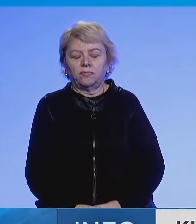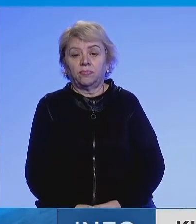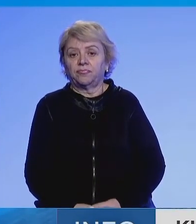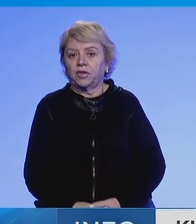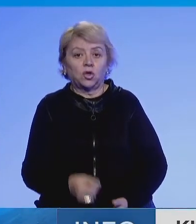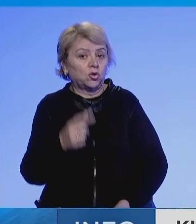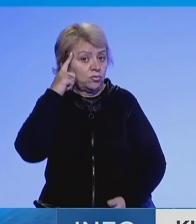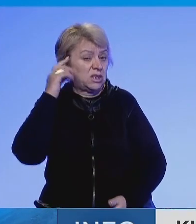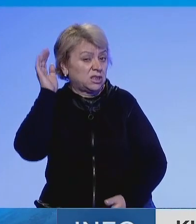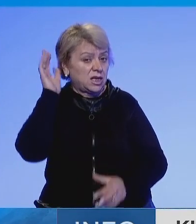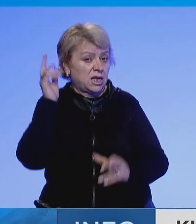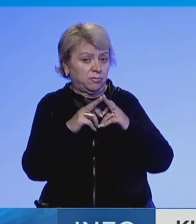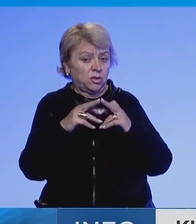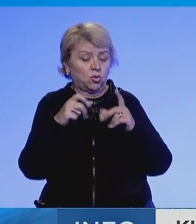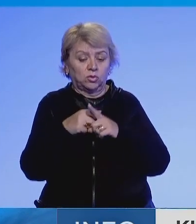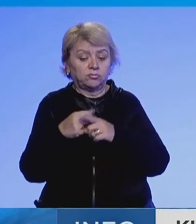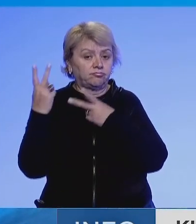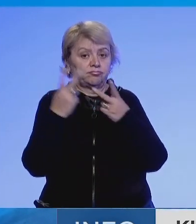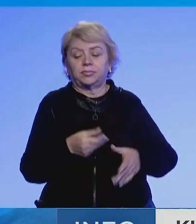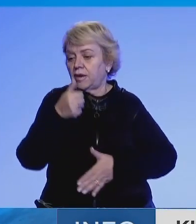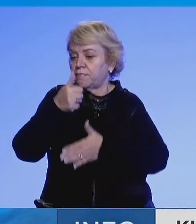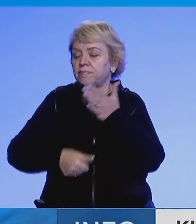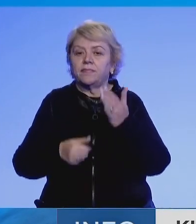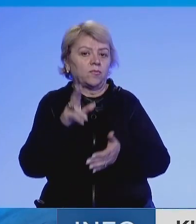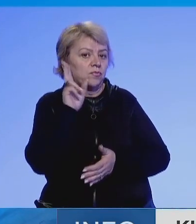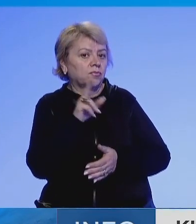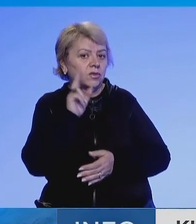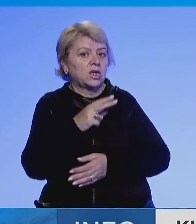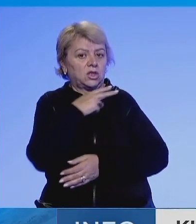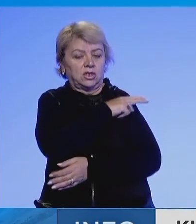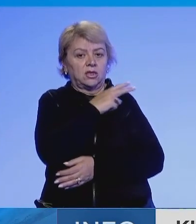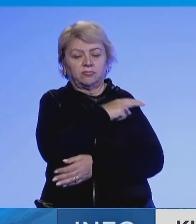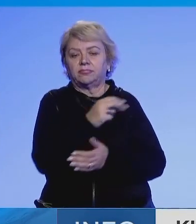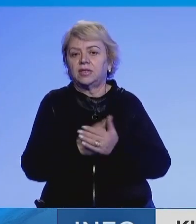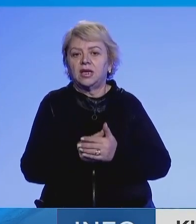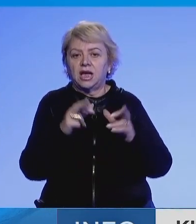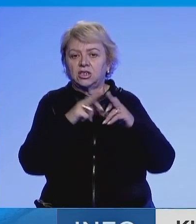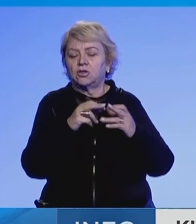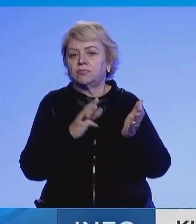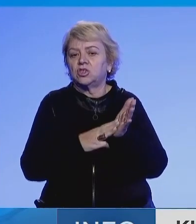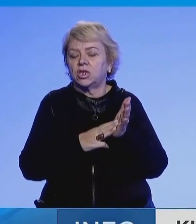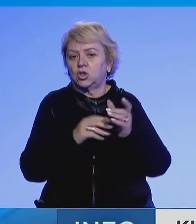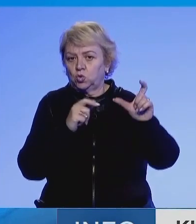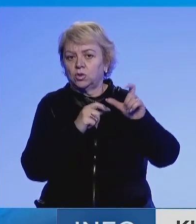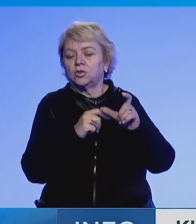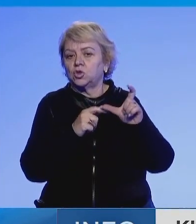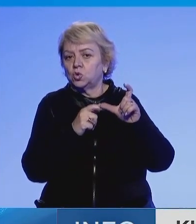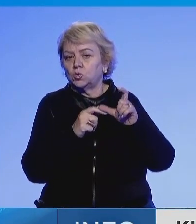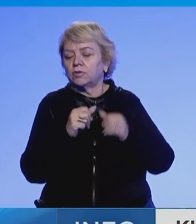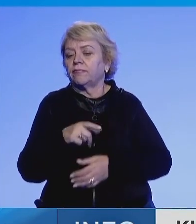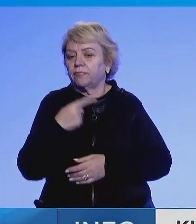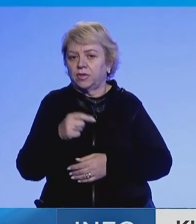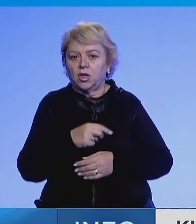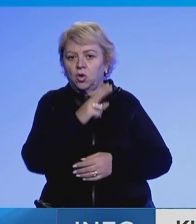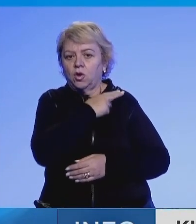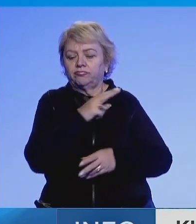Kriministri Albin Kurti priti në takimin e parë formale General Majorin Angelo Michel Ristuqia pas marje së komandës e